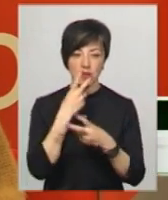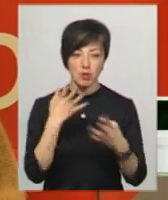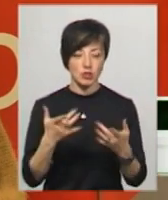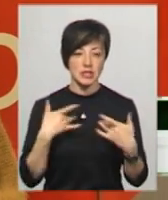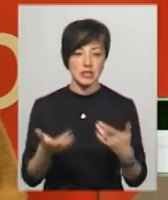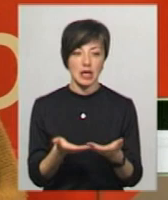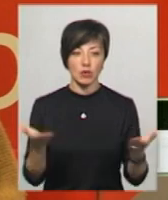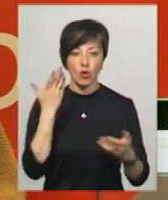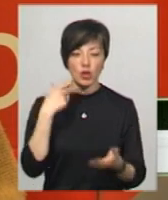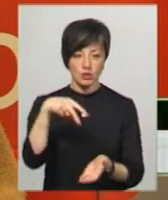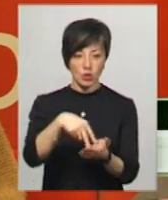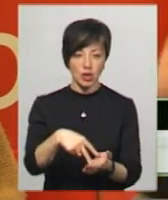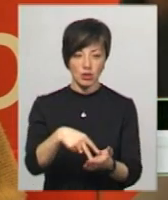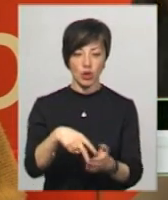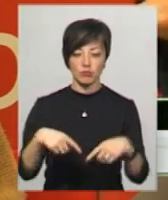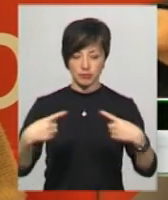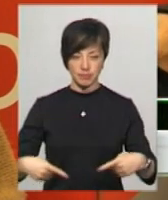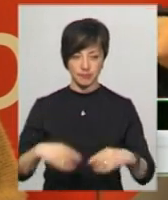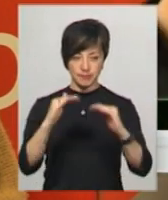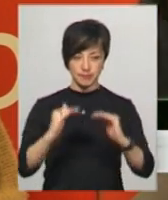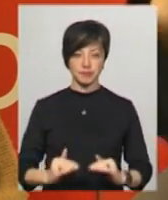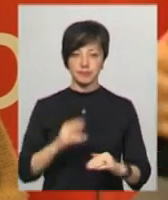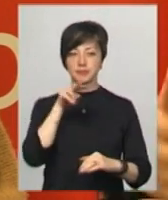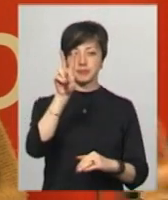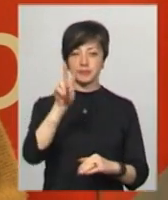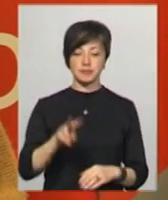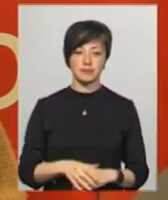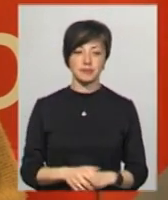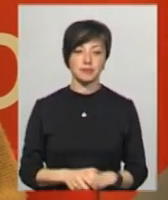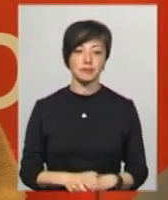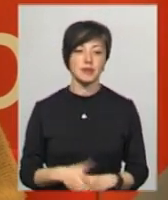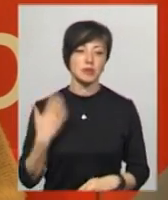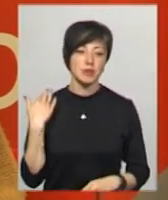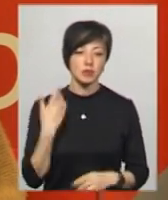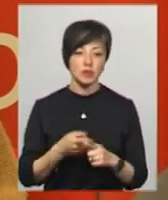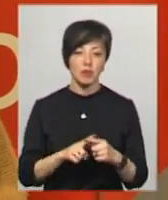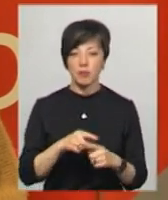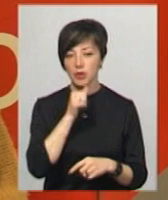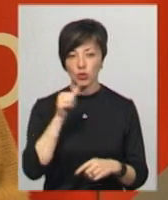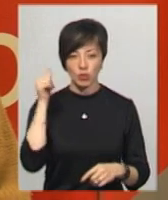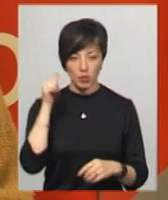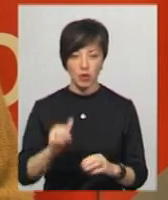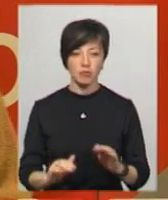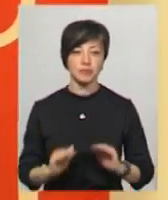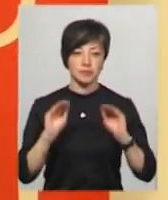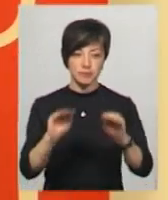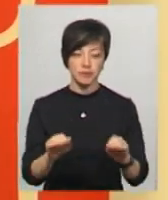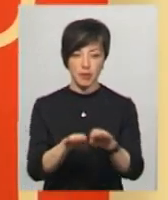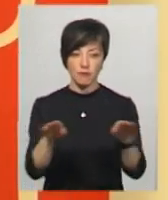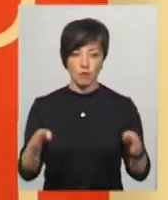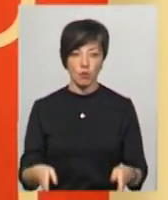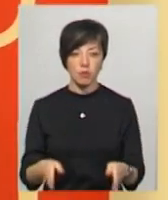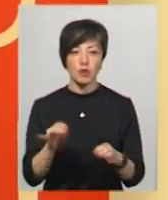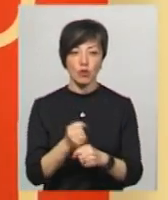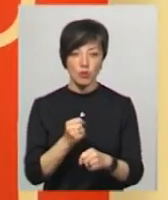сцену, тому що коли люди стоять, а людина на візку може бачити тільки спину. Минулого року ми поставили платформи для них, що ми робимо